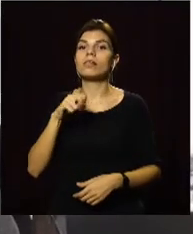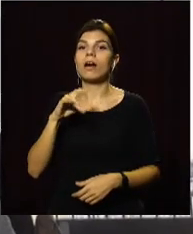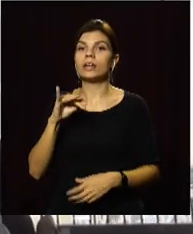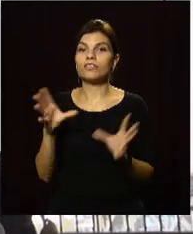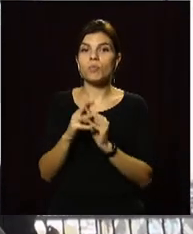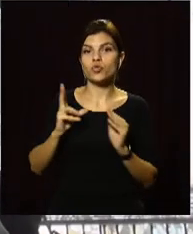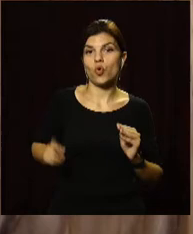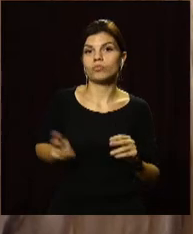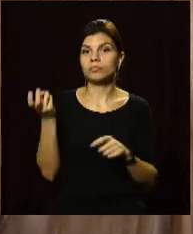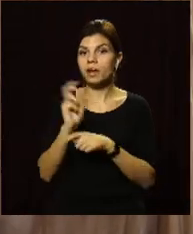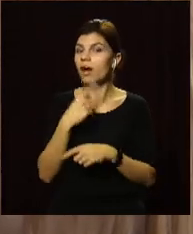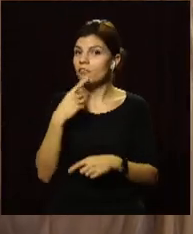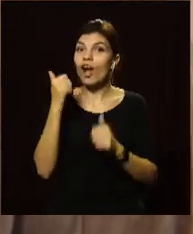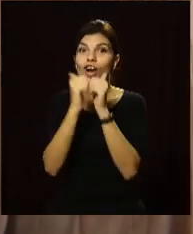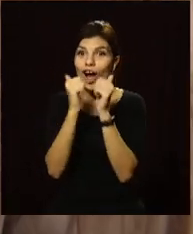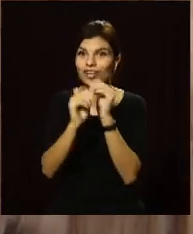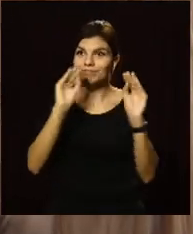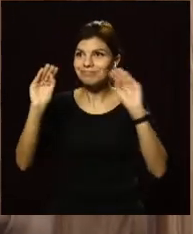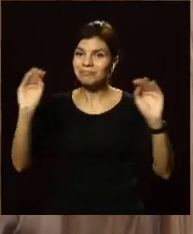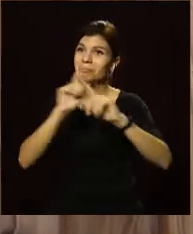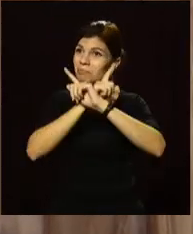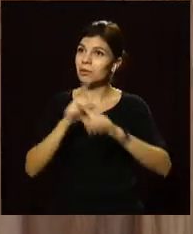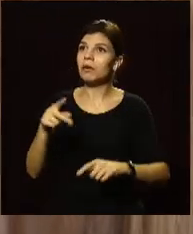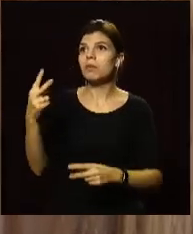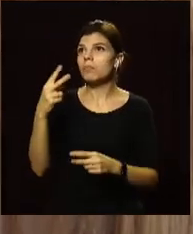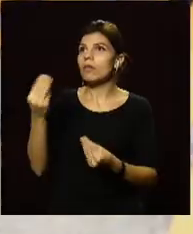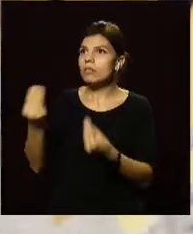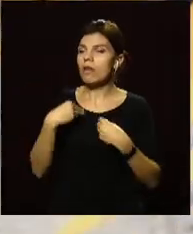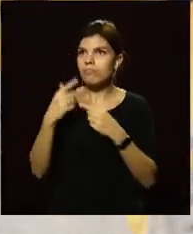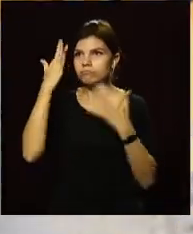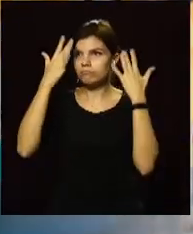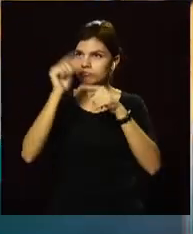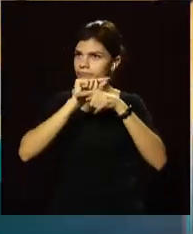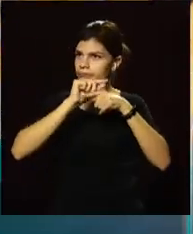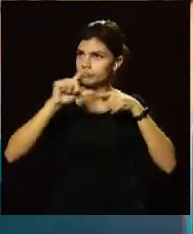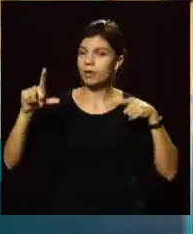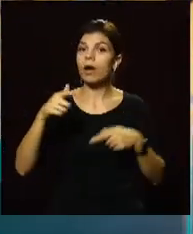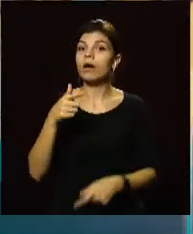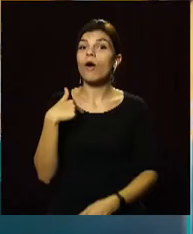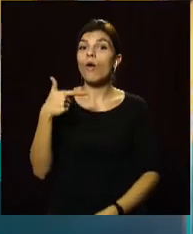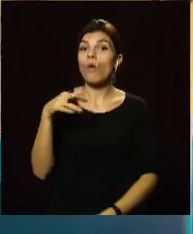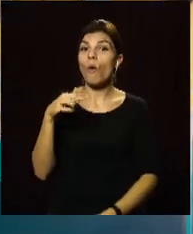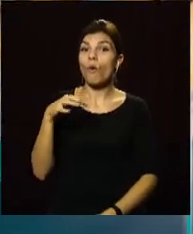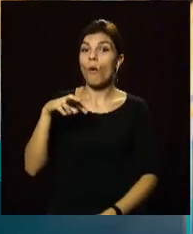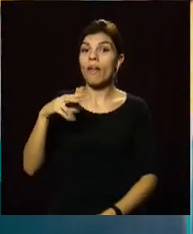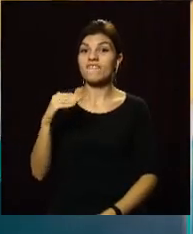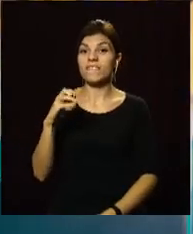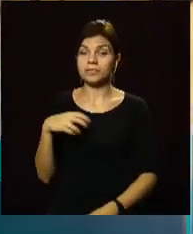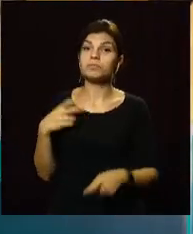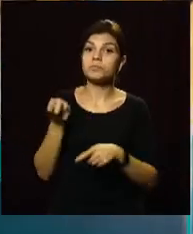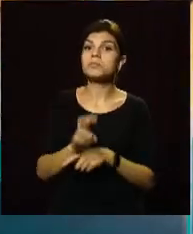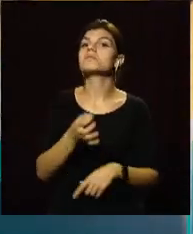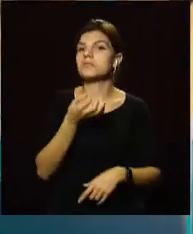фест разом з донькою. Каже, кожна інсталяція спонукає до роздумів. Могольфест подобається тим, що все-таки